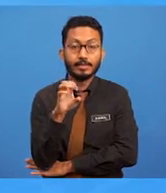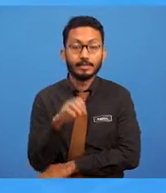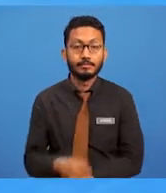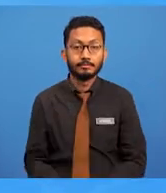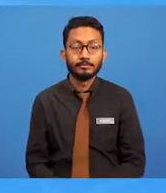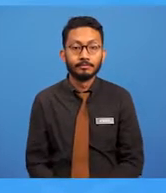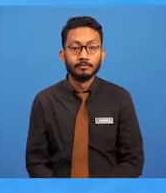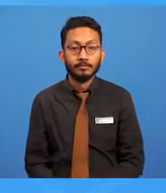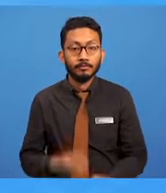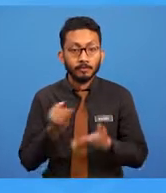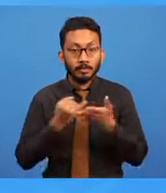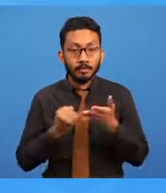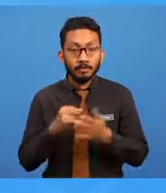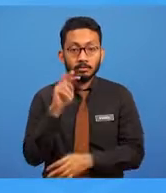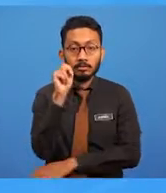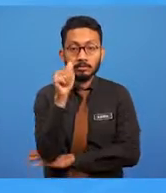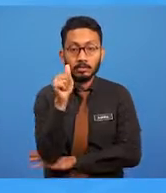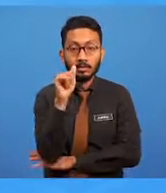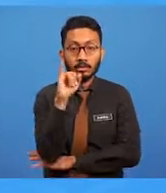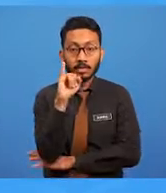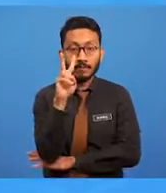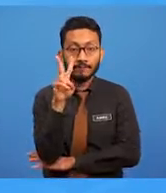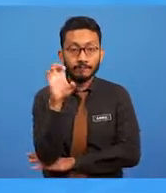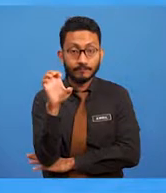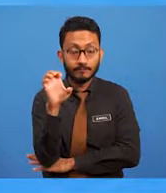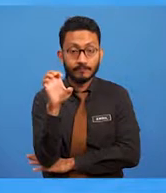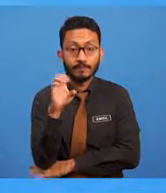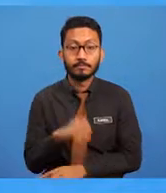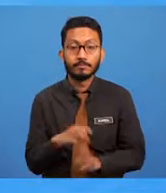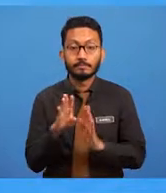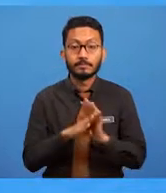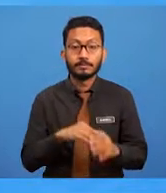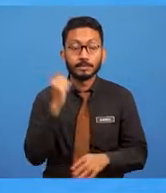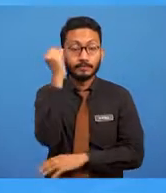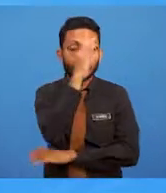Lukisan naif adalah seni bersifat lukisan kanak-kanak